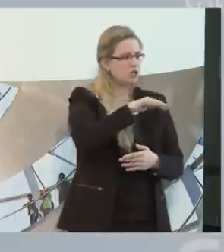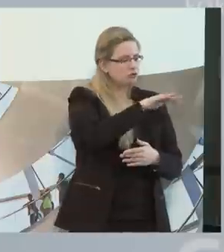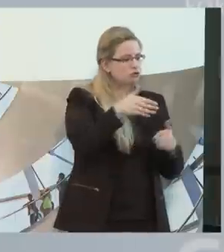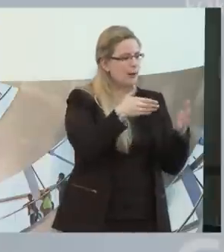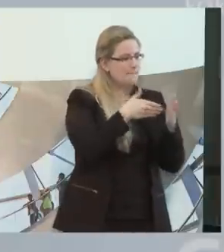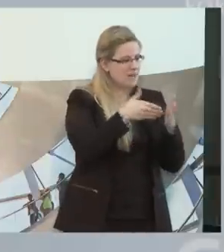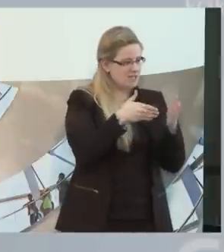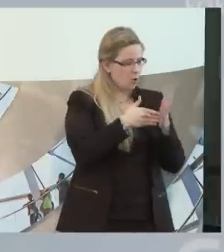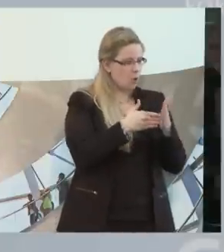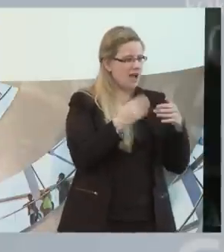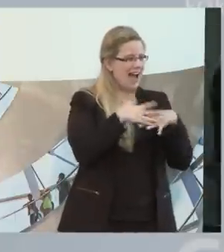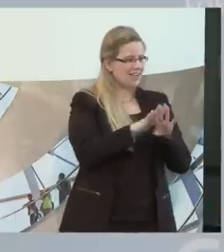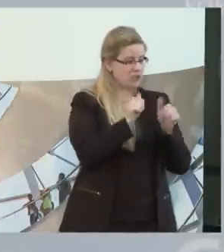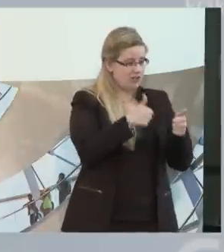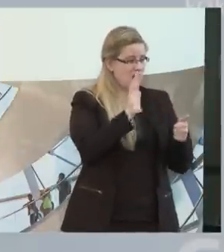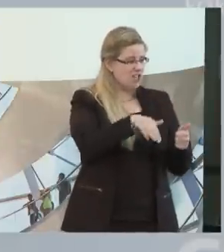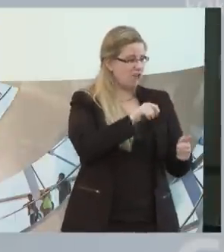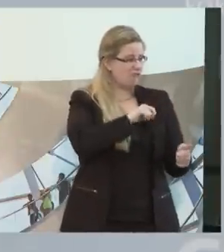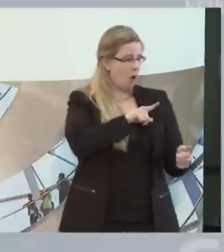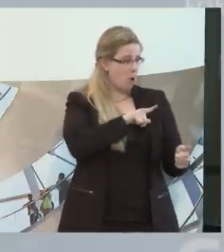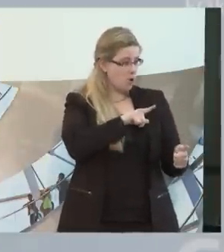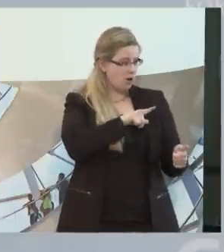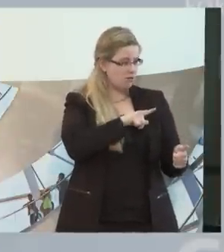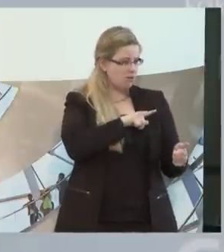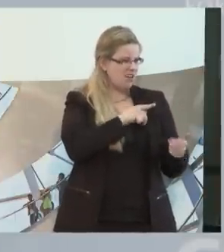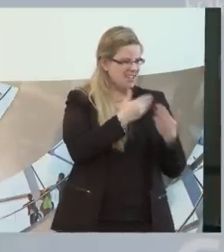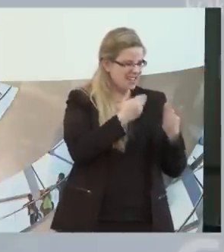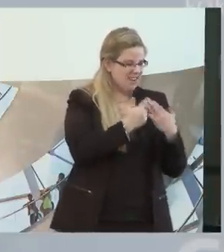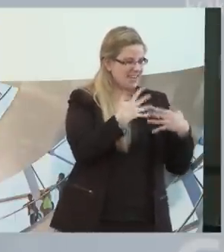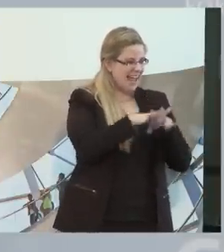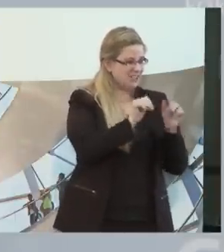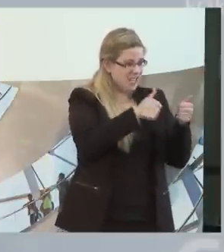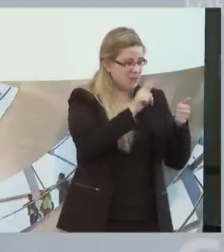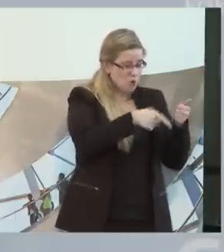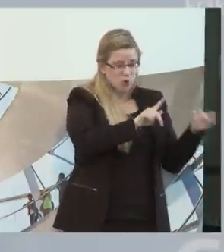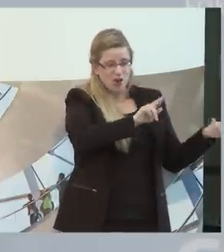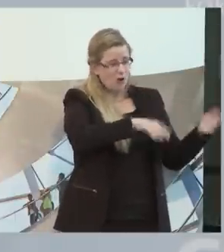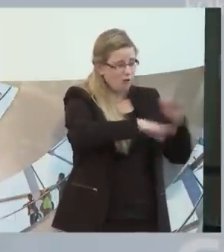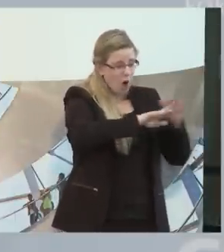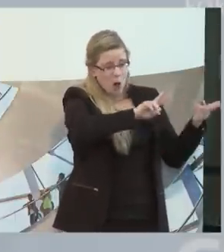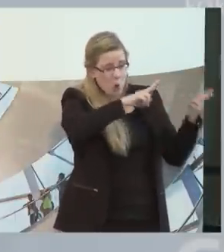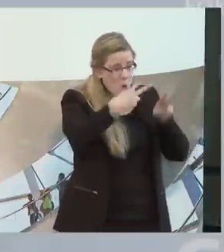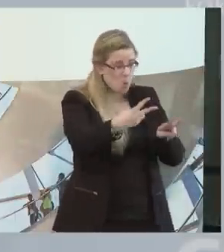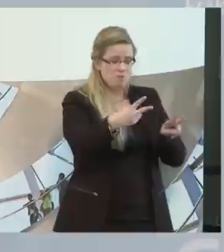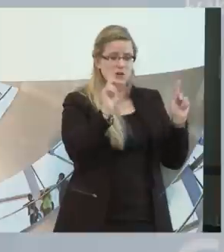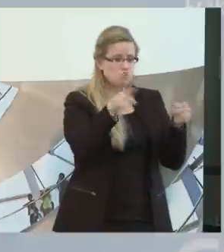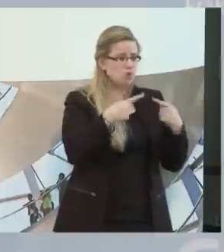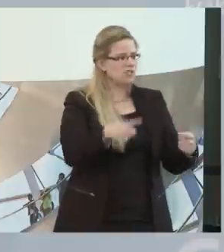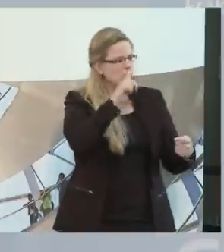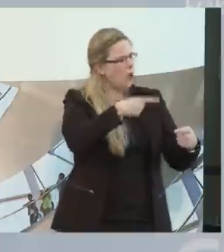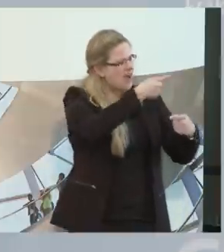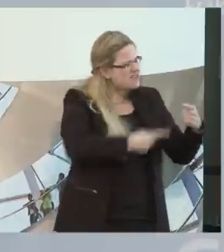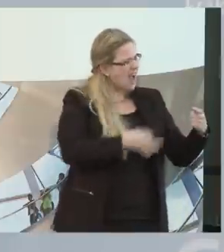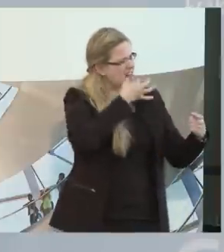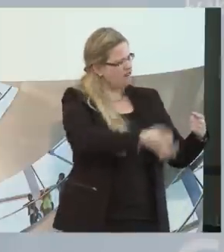Eingeduchungshilfe Vermögen haben. Deswegen muss man nicht die ganze Eingeduchungshilfe ändern. Das ist eine patielle Frage, die man